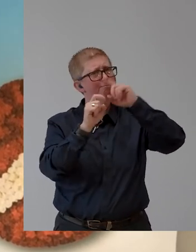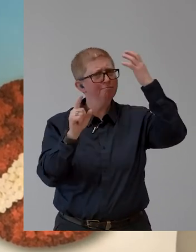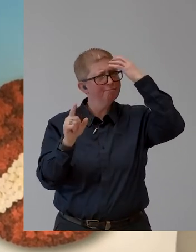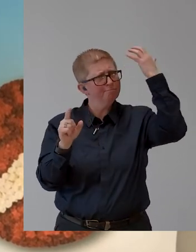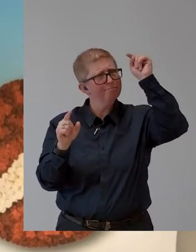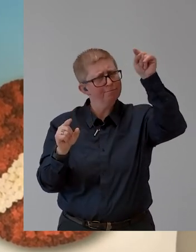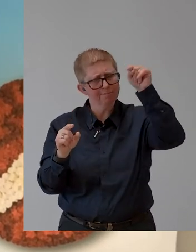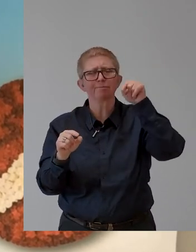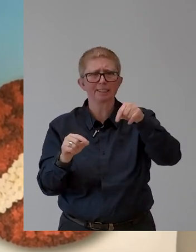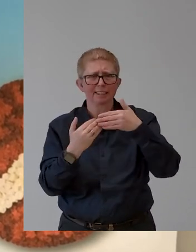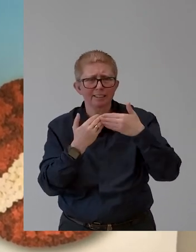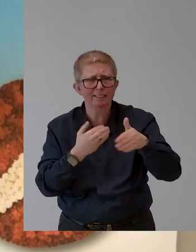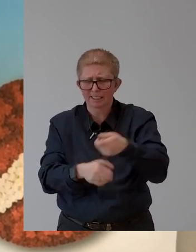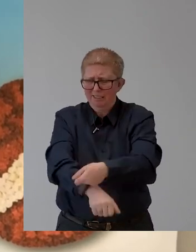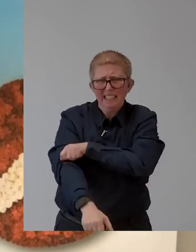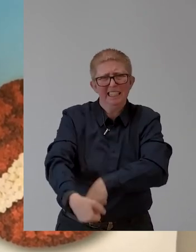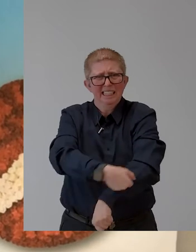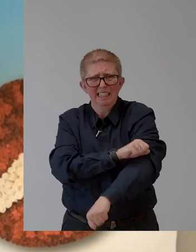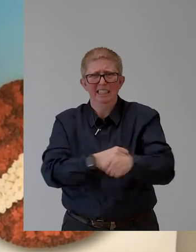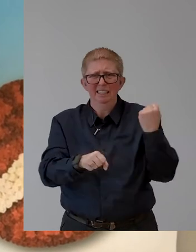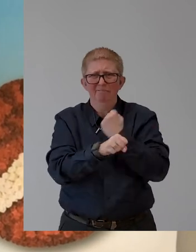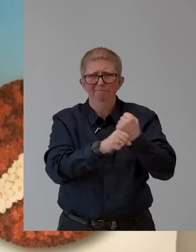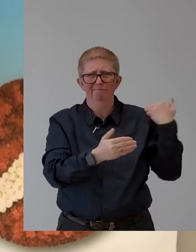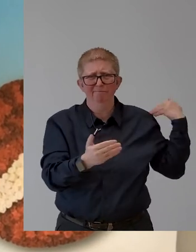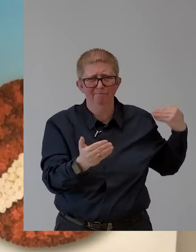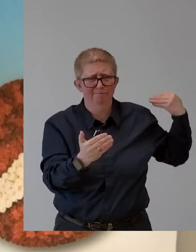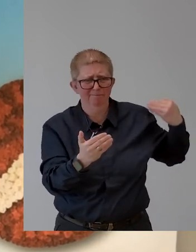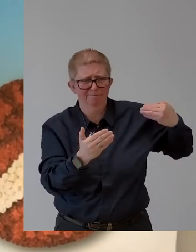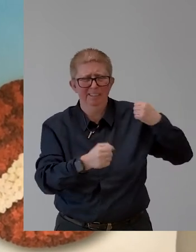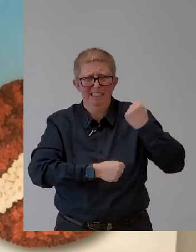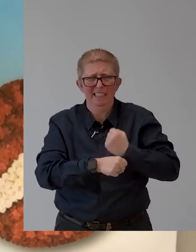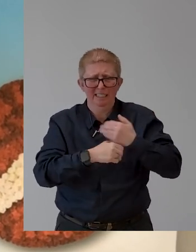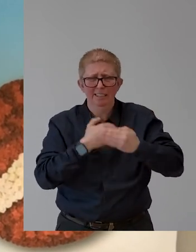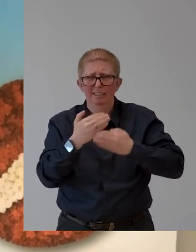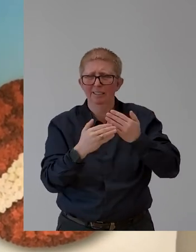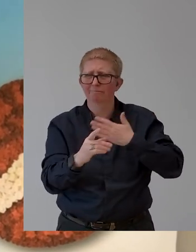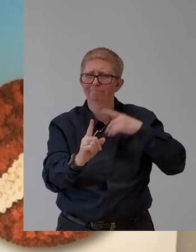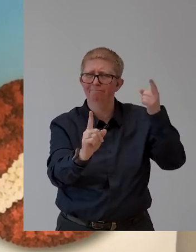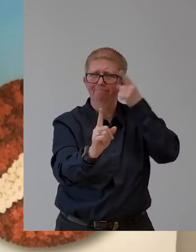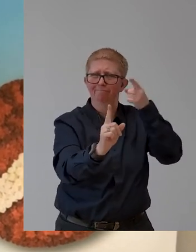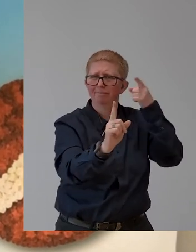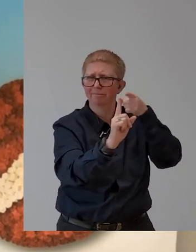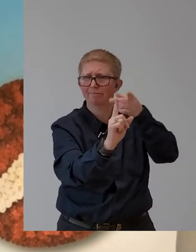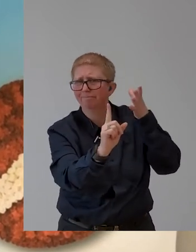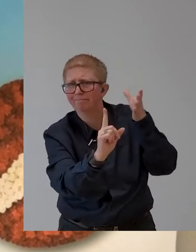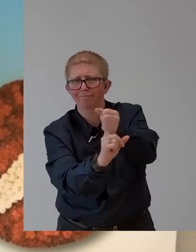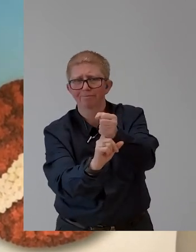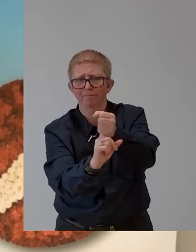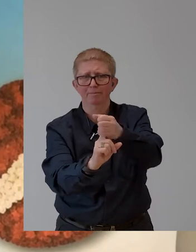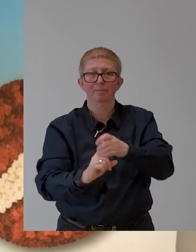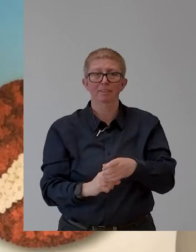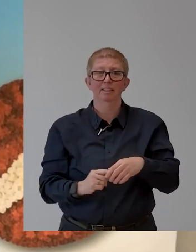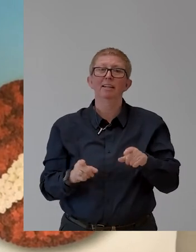disability management supports the sustainable sensitization of all employees to the needs